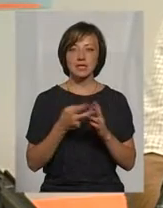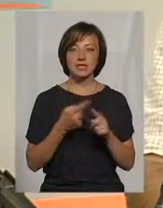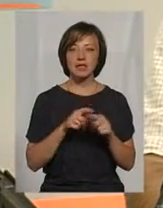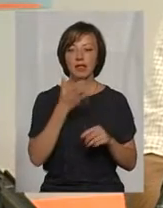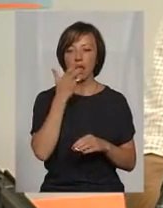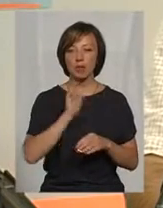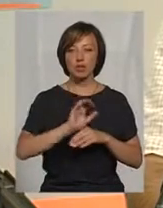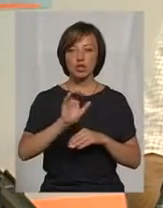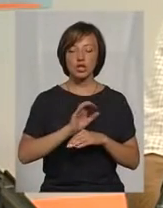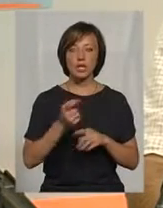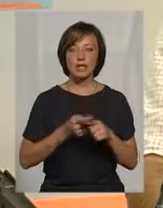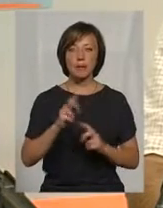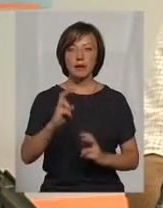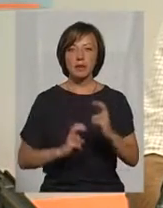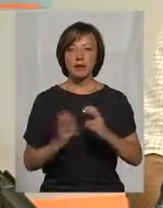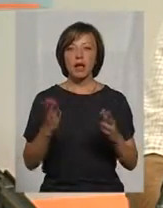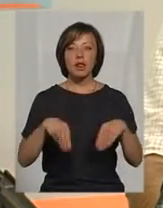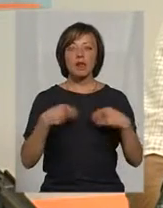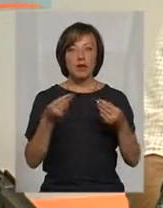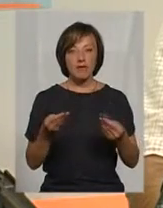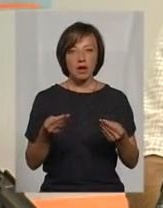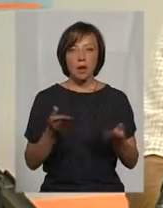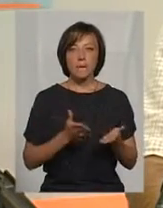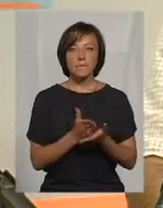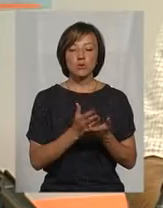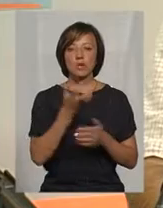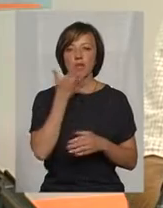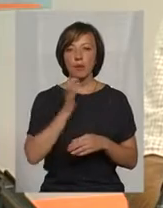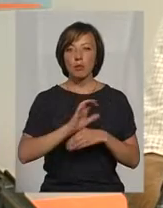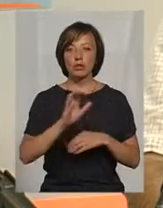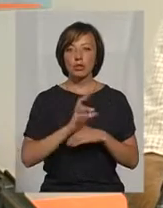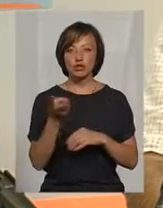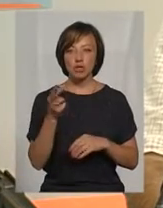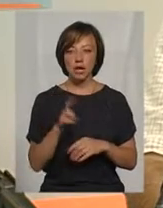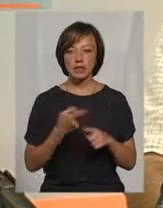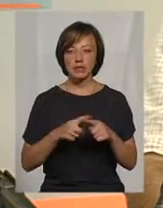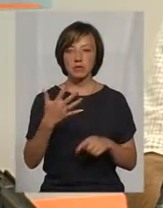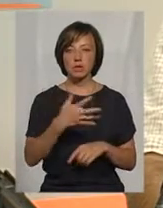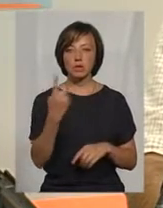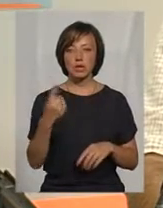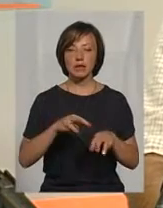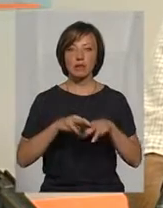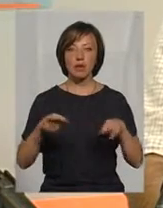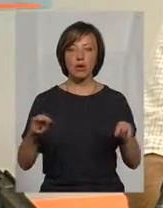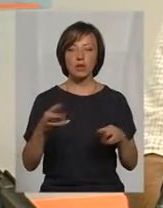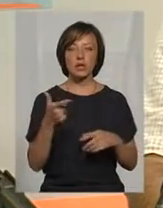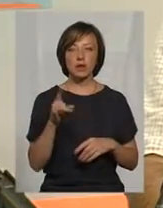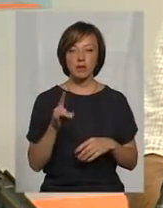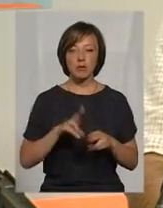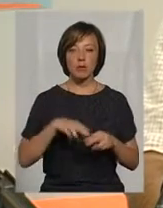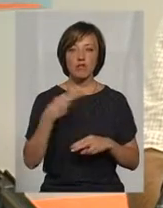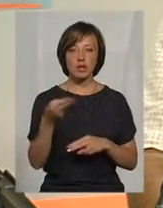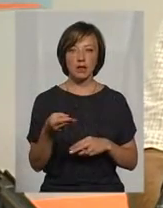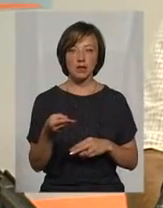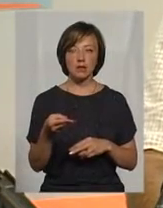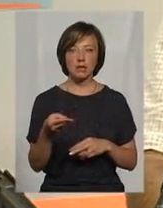теплопостачання, тобто це підприємства, які надавали послугу з теплопостачання, це 51 млн грн повертається